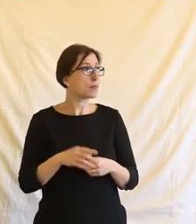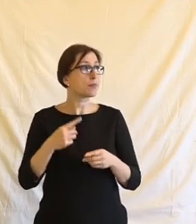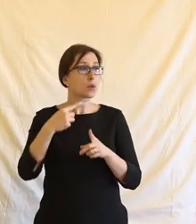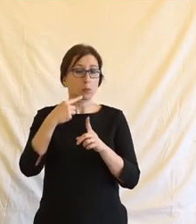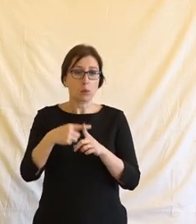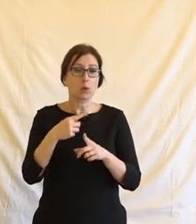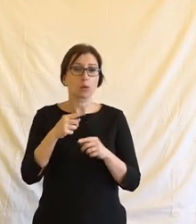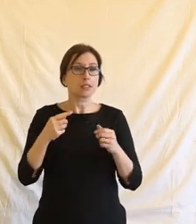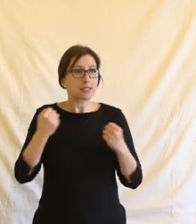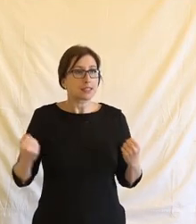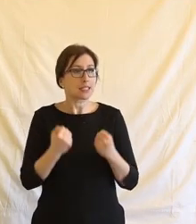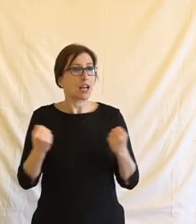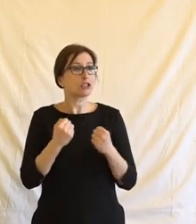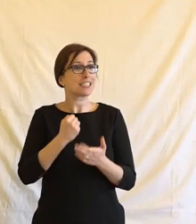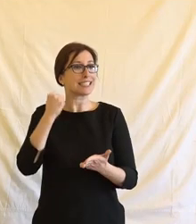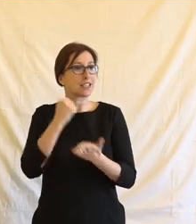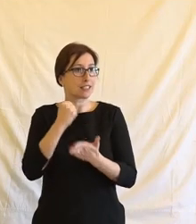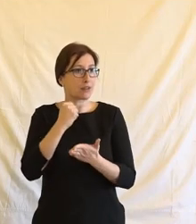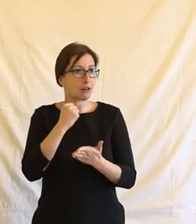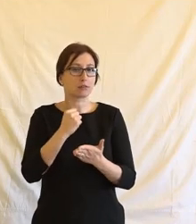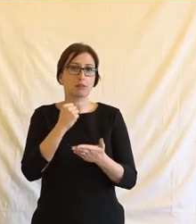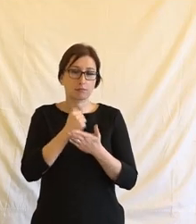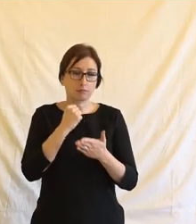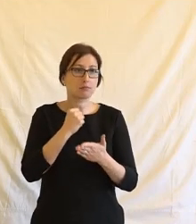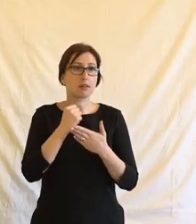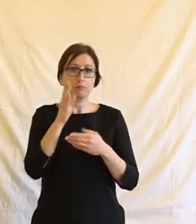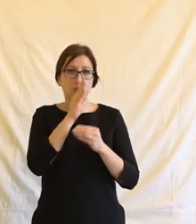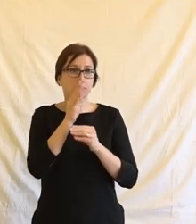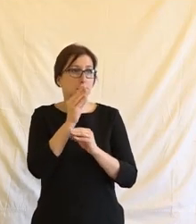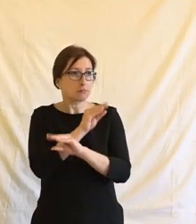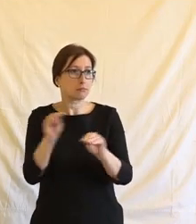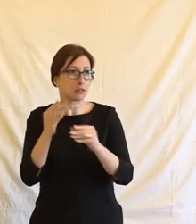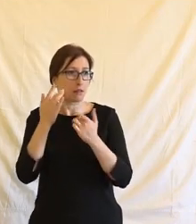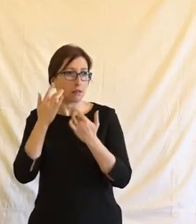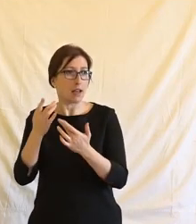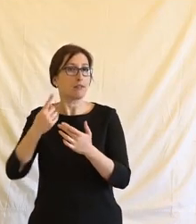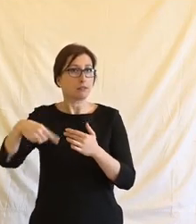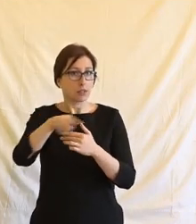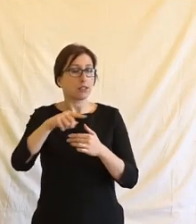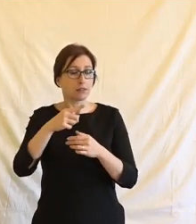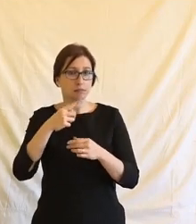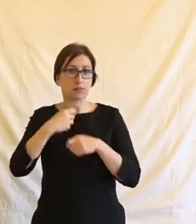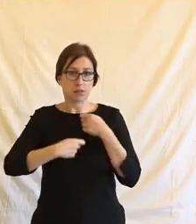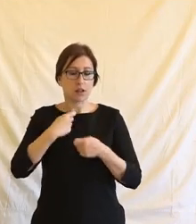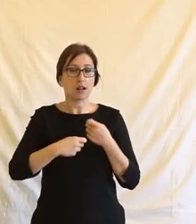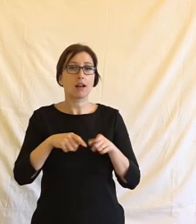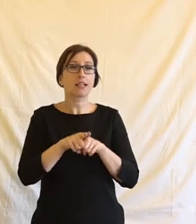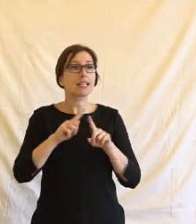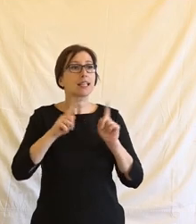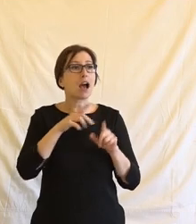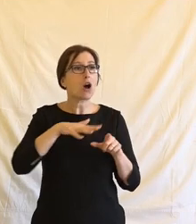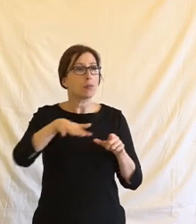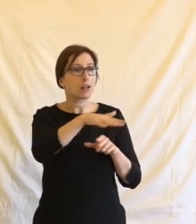zavádí nějaký systém certifikace, který není úplně neznámý, protože víme třeba z jiných